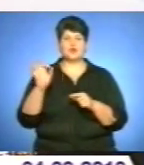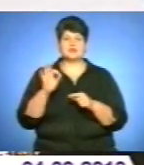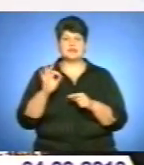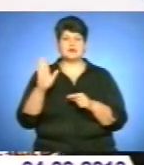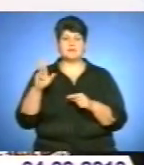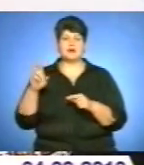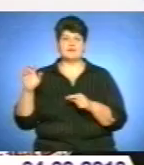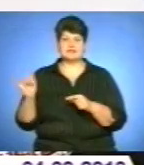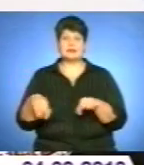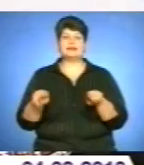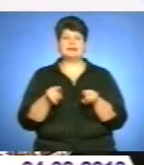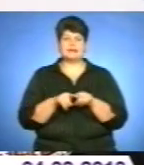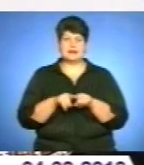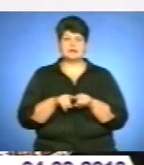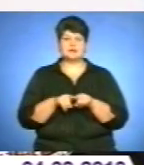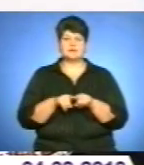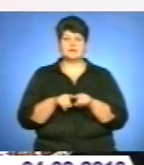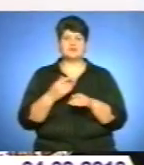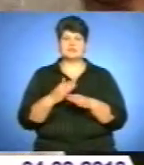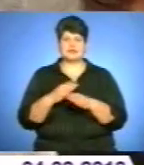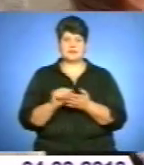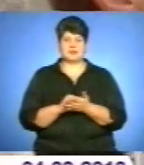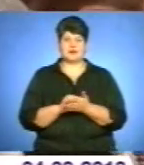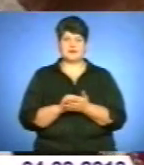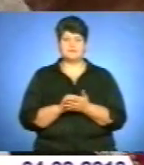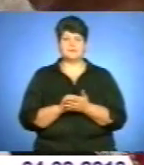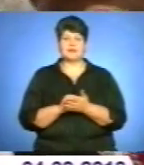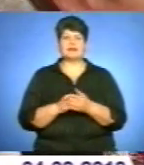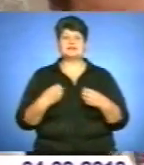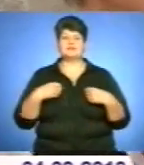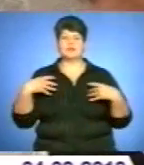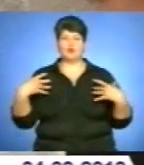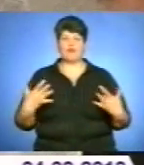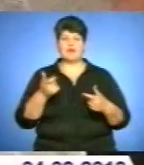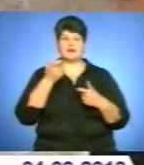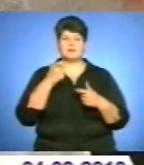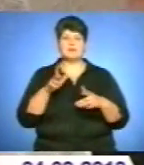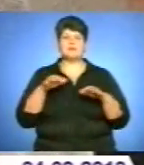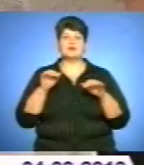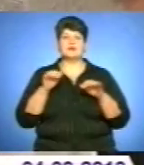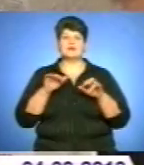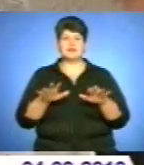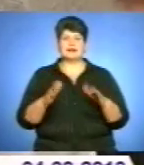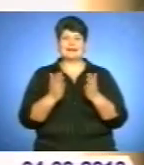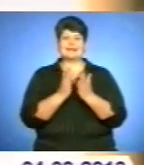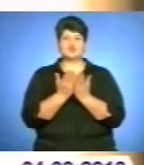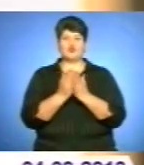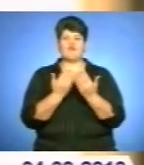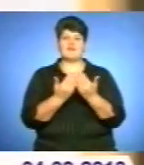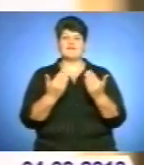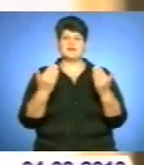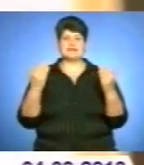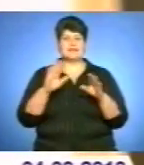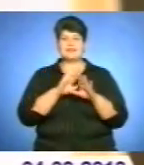виснові Барвінському теж викилина певна частина матеріалів. На святковій академії діяла книжкова виставка «Не підлягає